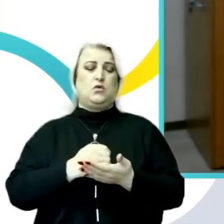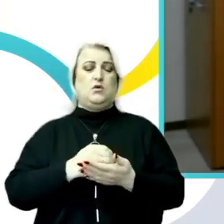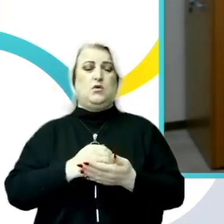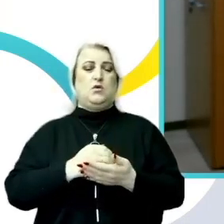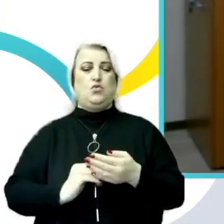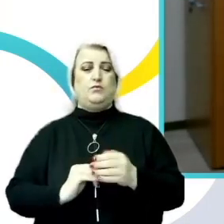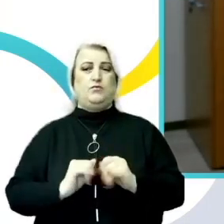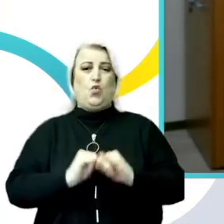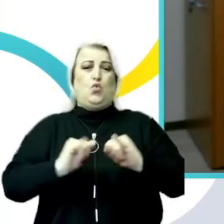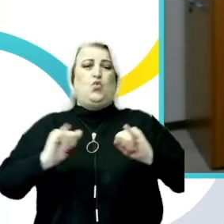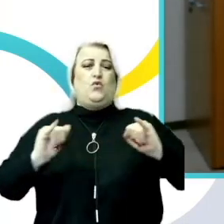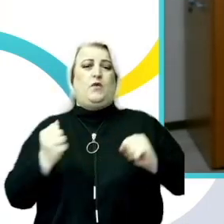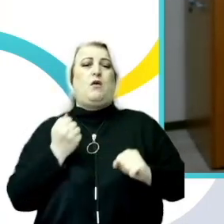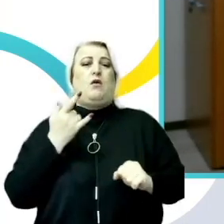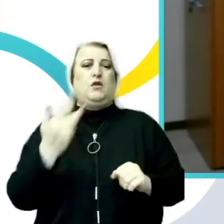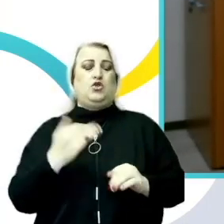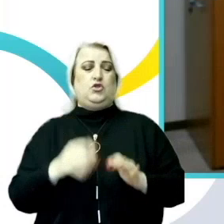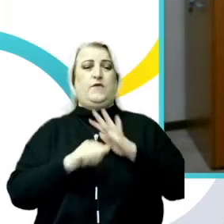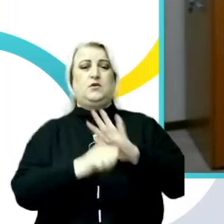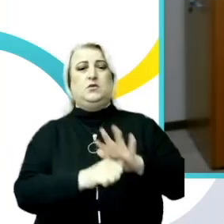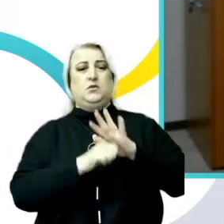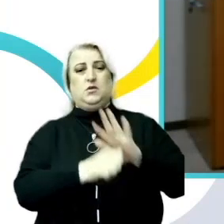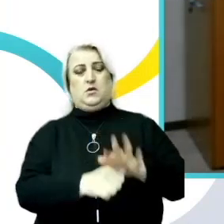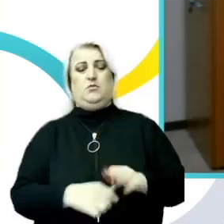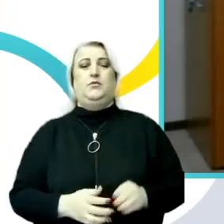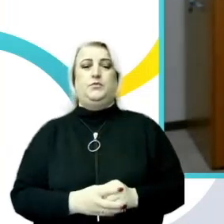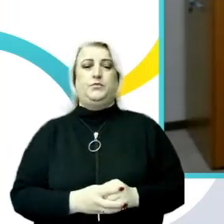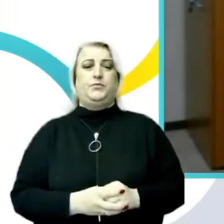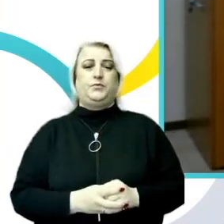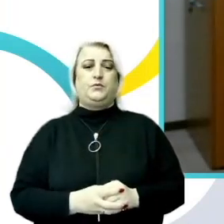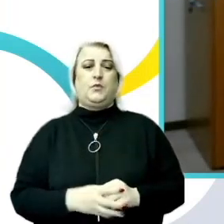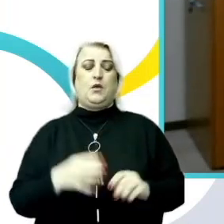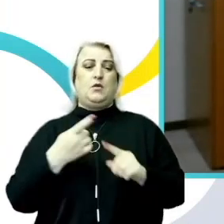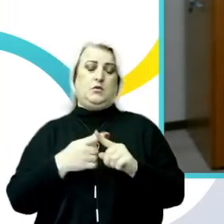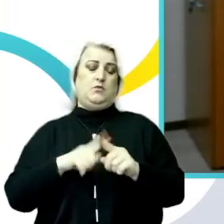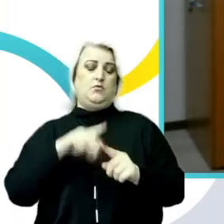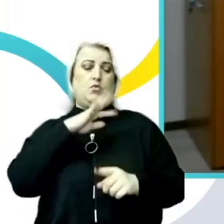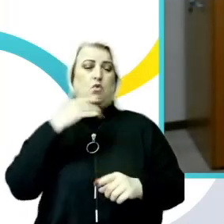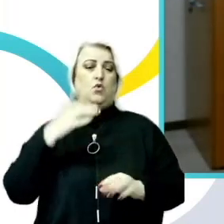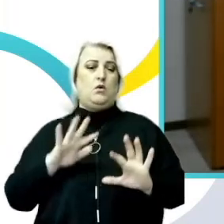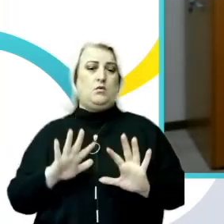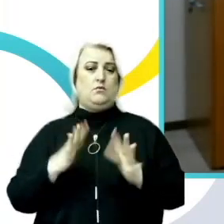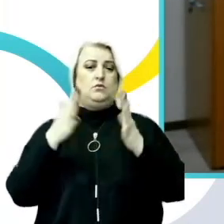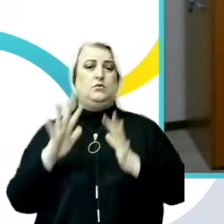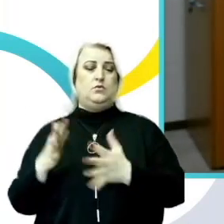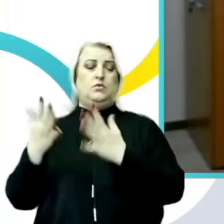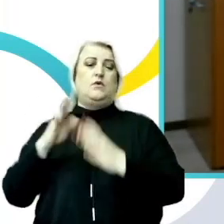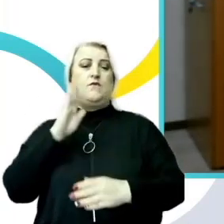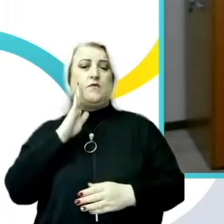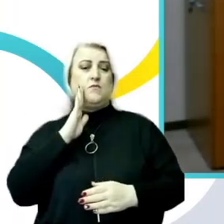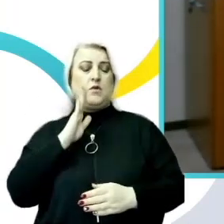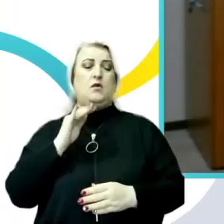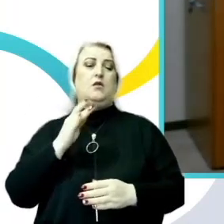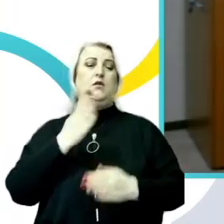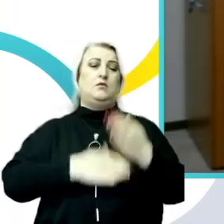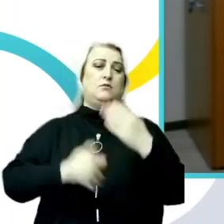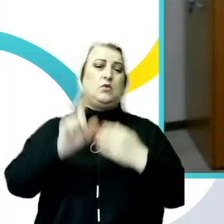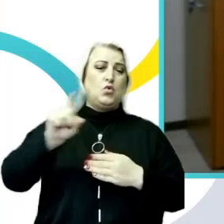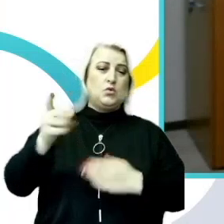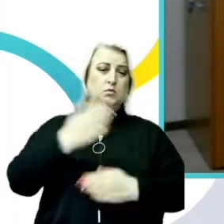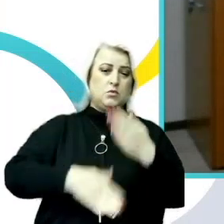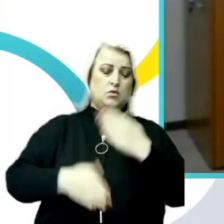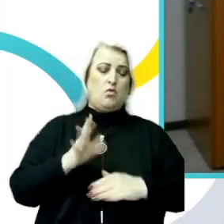discriminare care sunt raportate la Consiliul de Egalitate. Și, de cele mai multe ori, femeile și persoanele cu dizabilități în numărul pentru